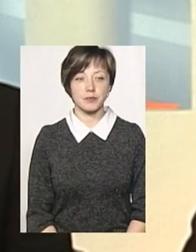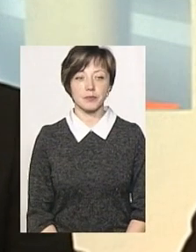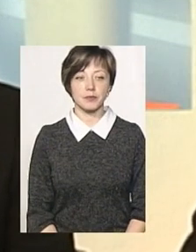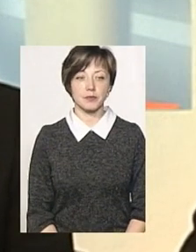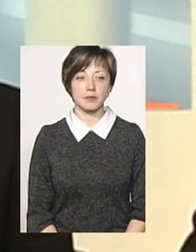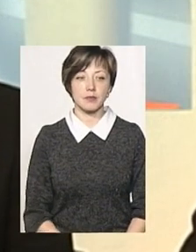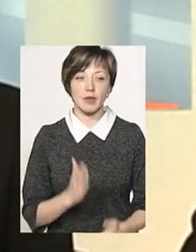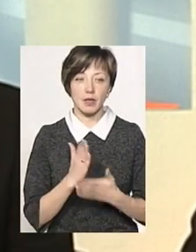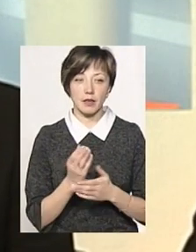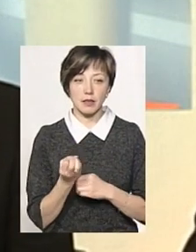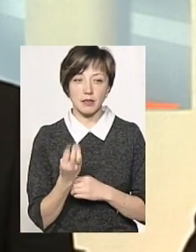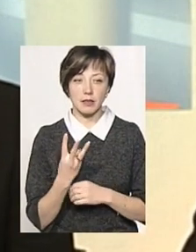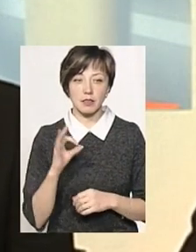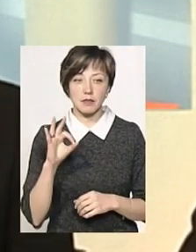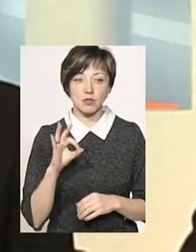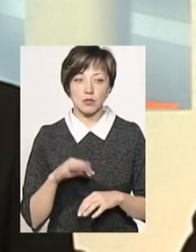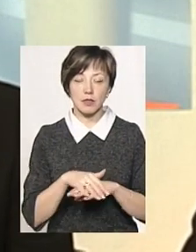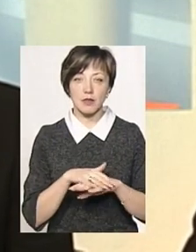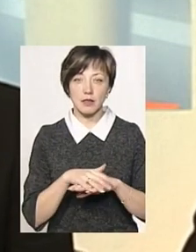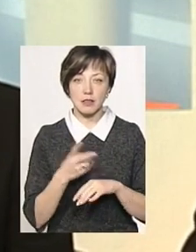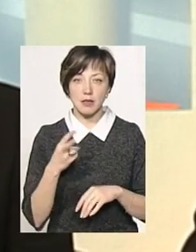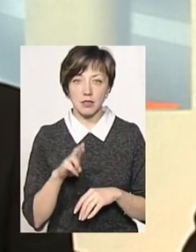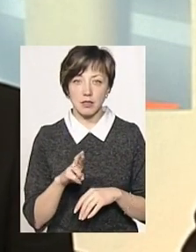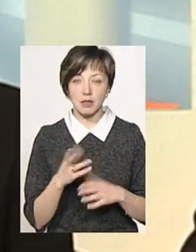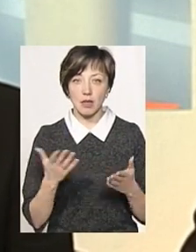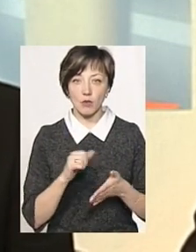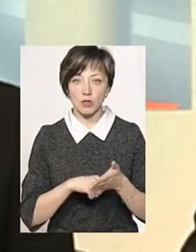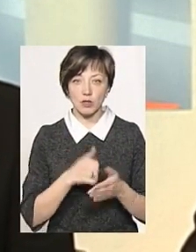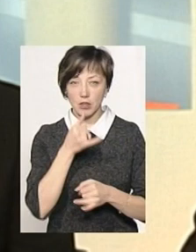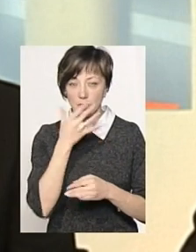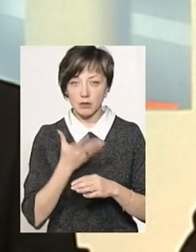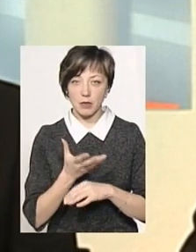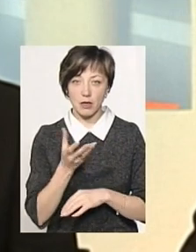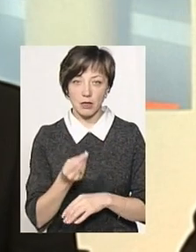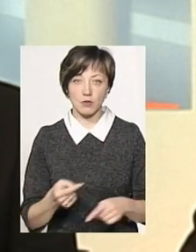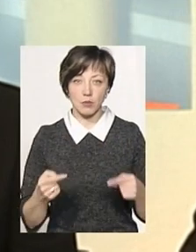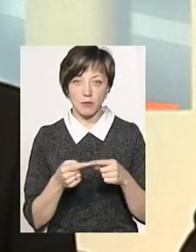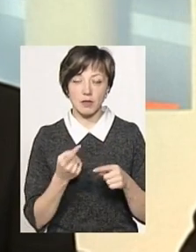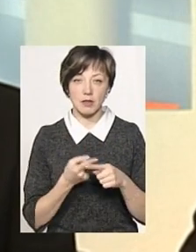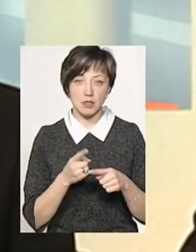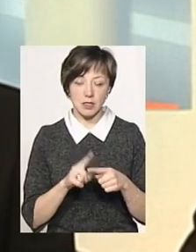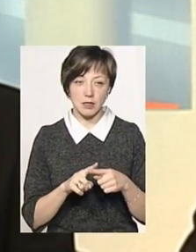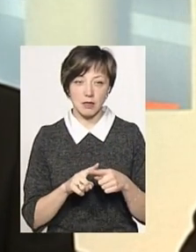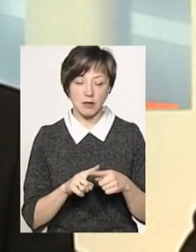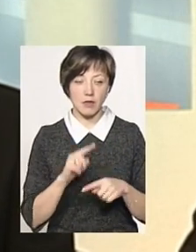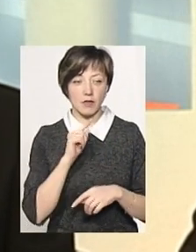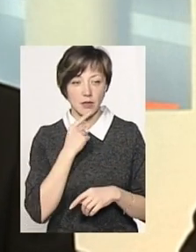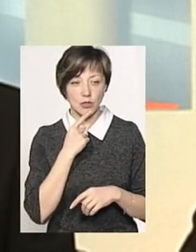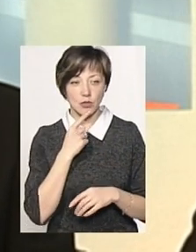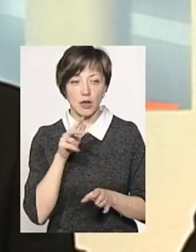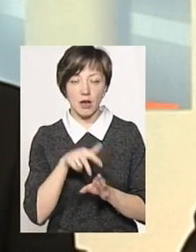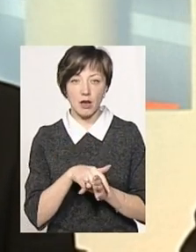є, бачите, 13%, які населення з якихось причин не сплачується. Відповідно, це важко